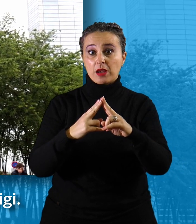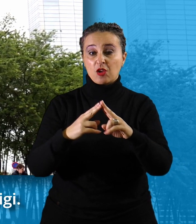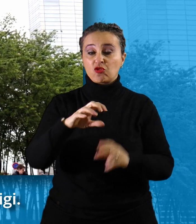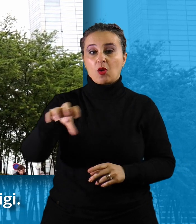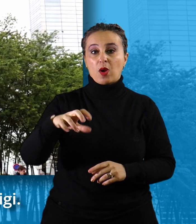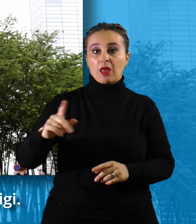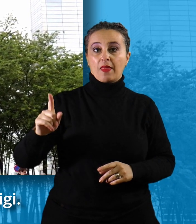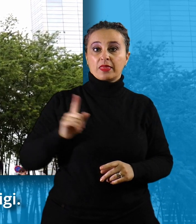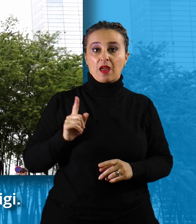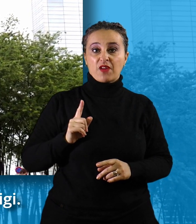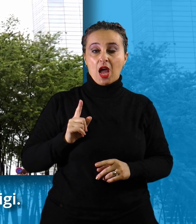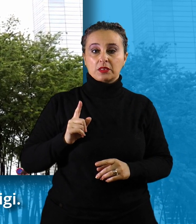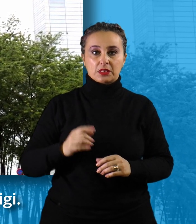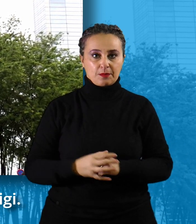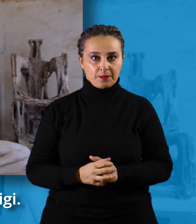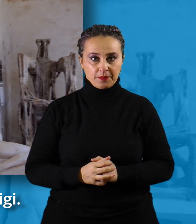di Parigi.